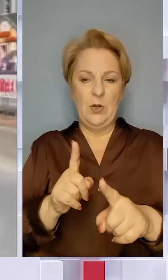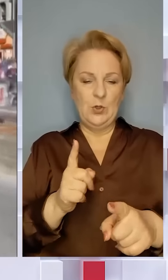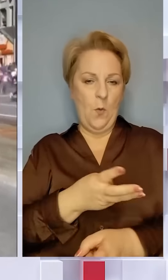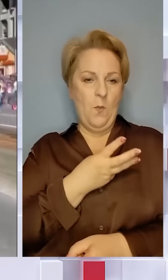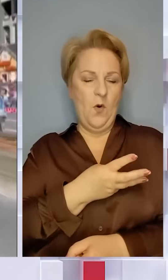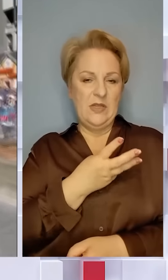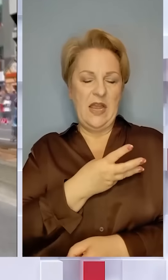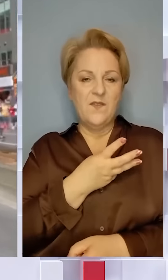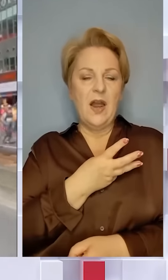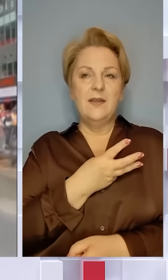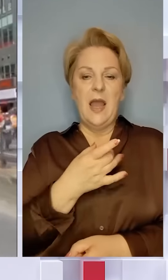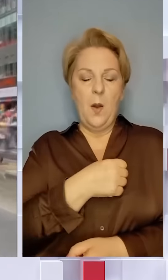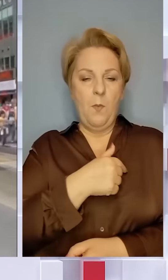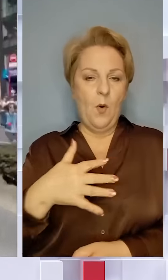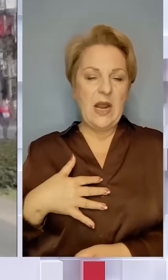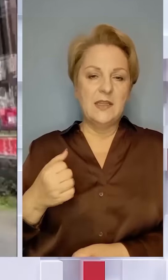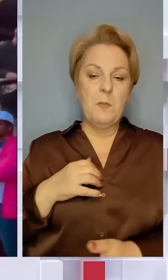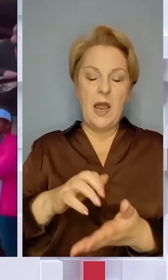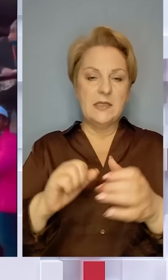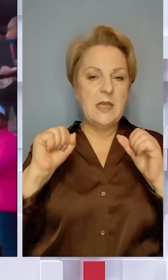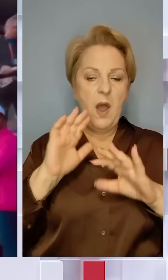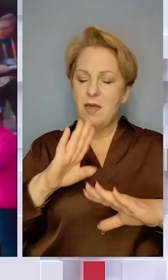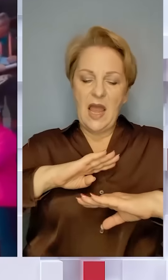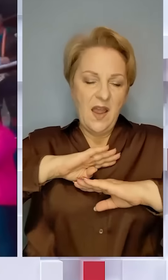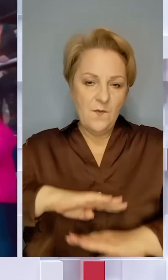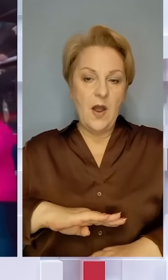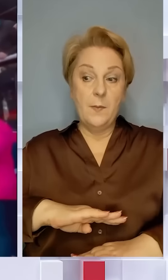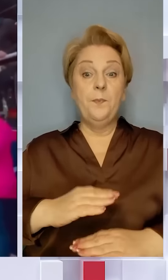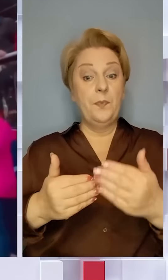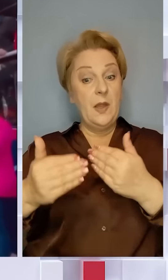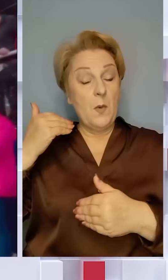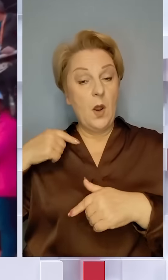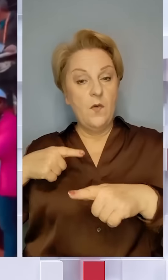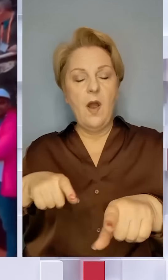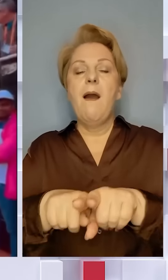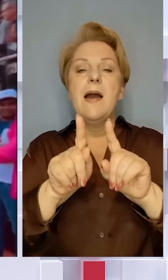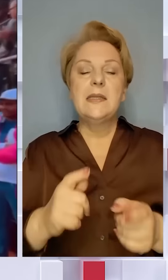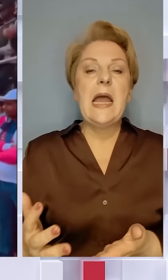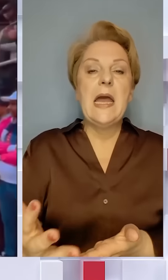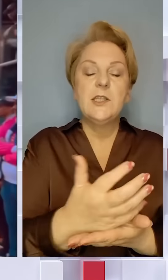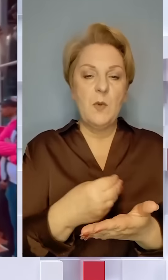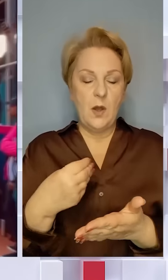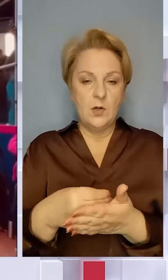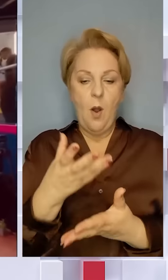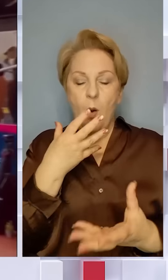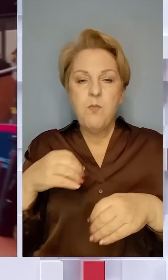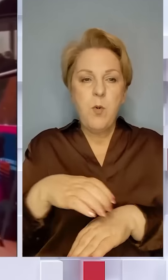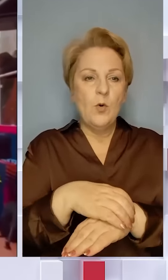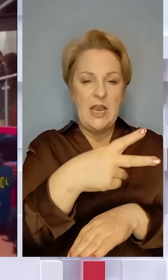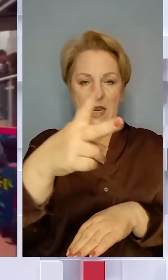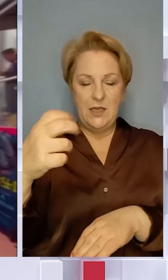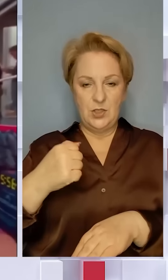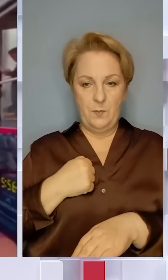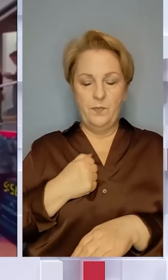поранених бійців займатися спортом і не впадати у вічей. На попередніх забігах він також збирав гроші на протезування по братимам.